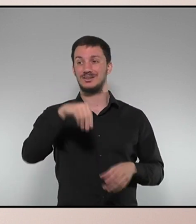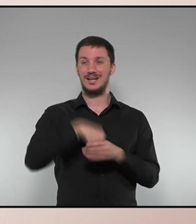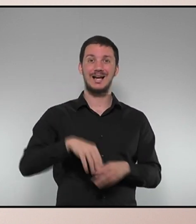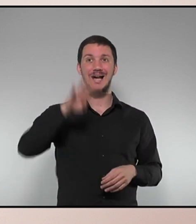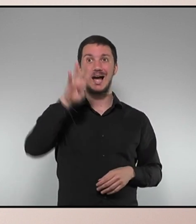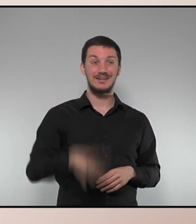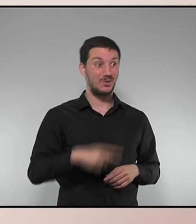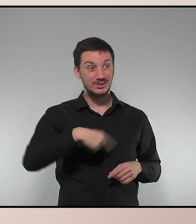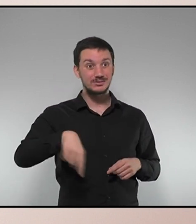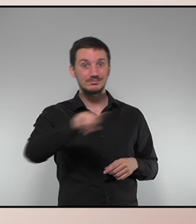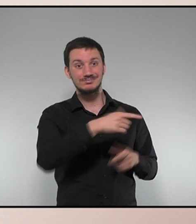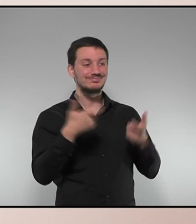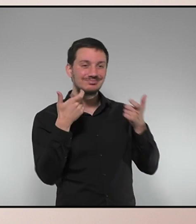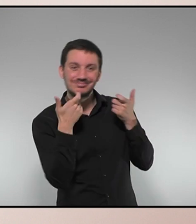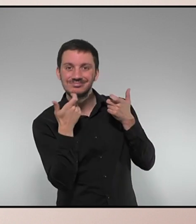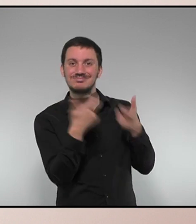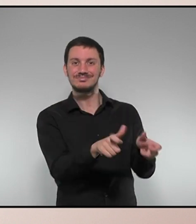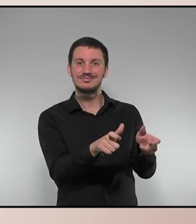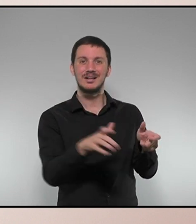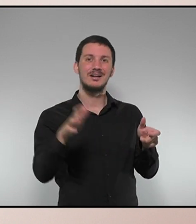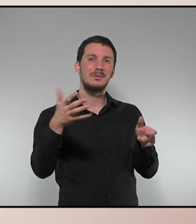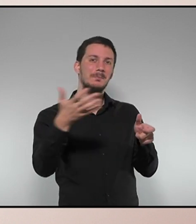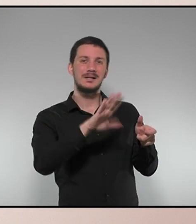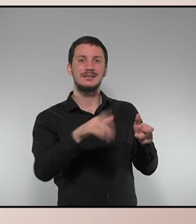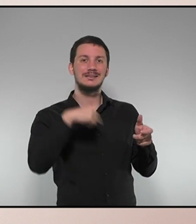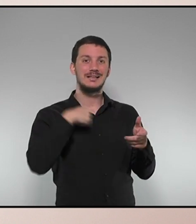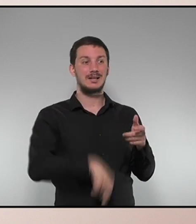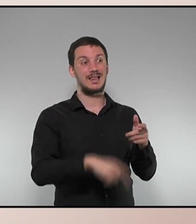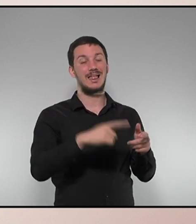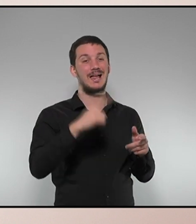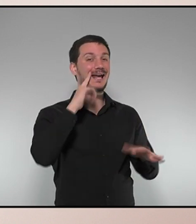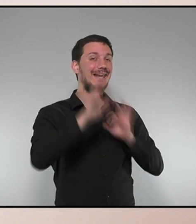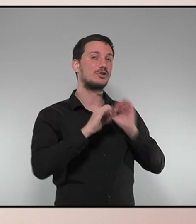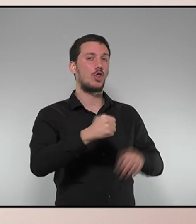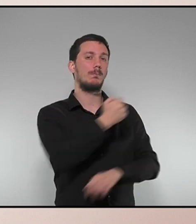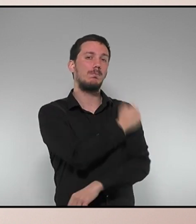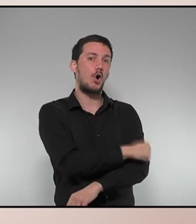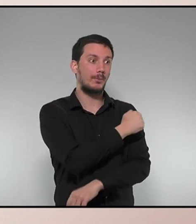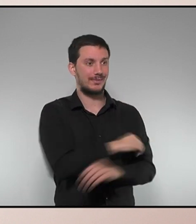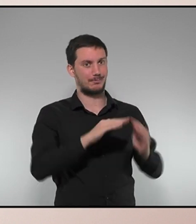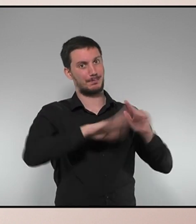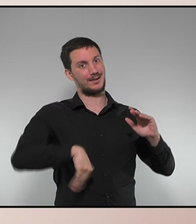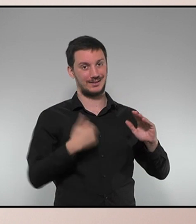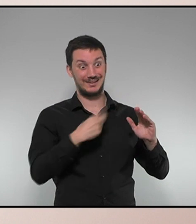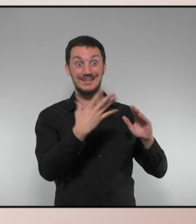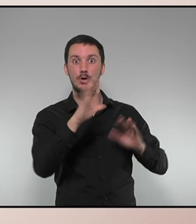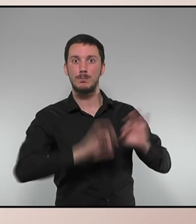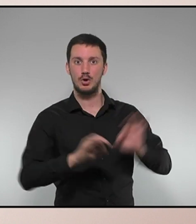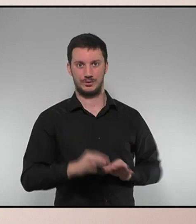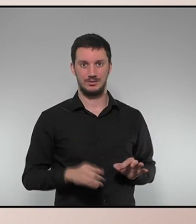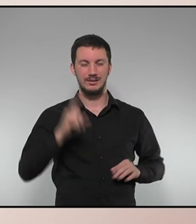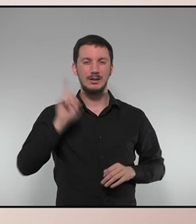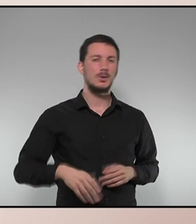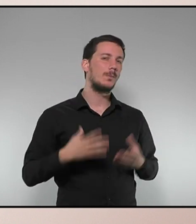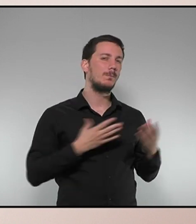situa per sota de la situació de risc de pobresa és molt evident. I la situació de dificultat de